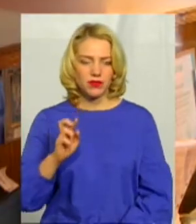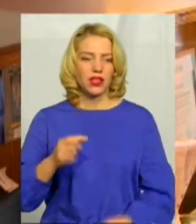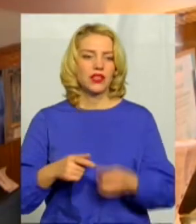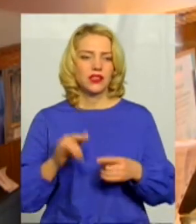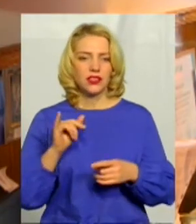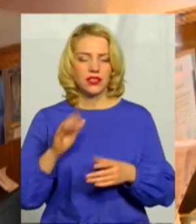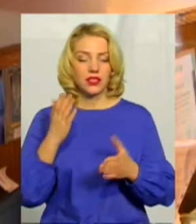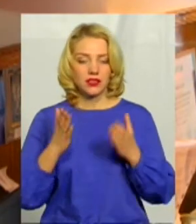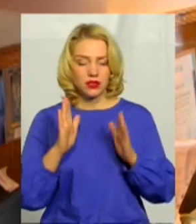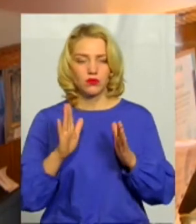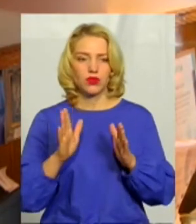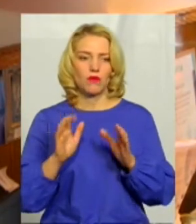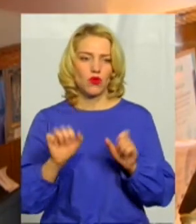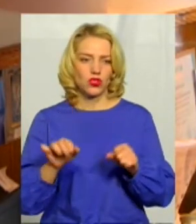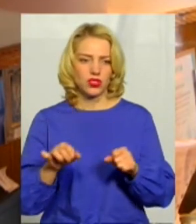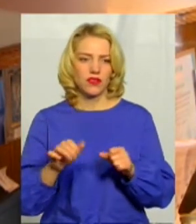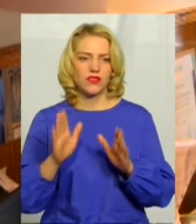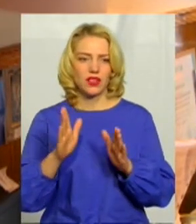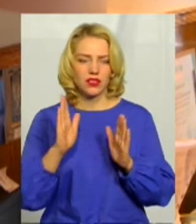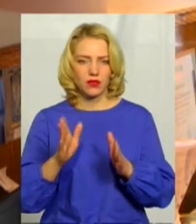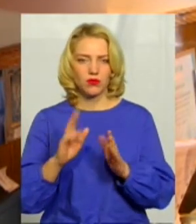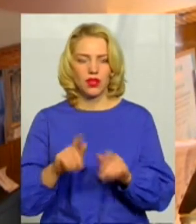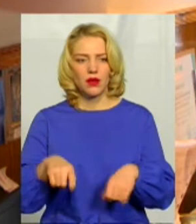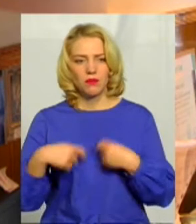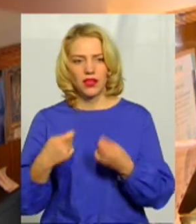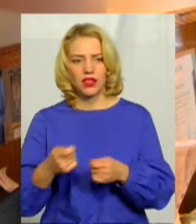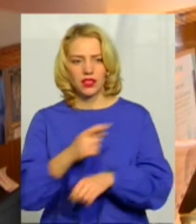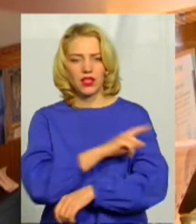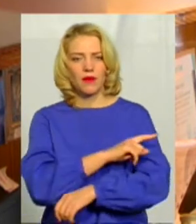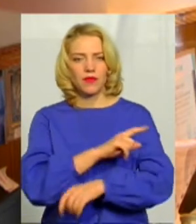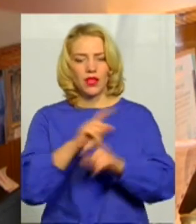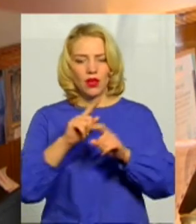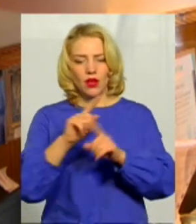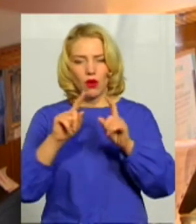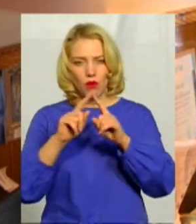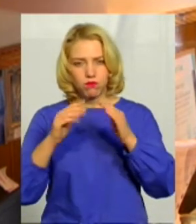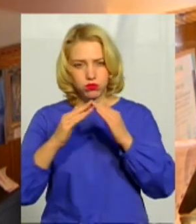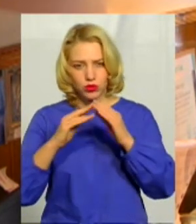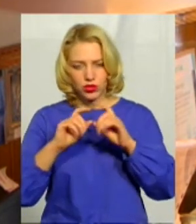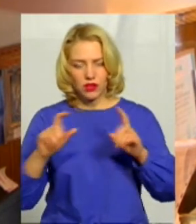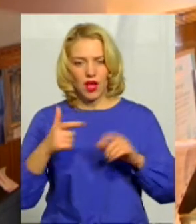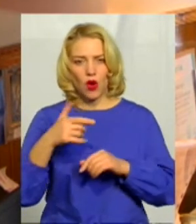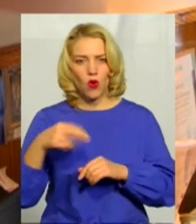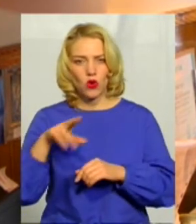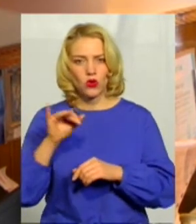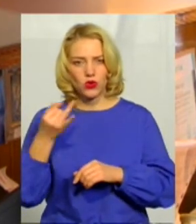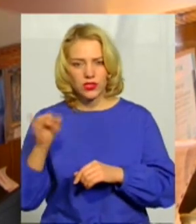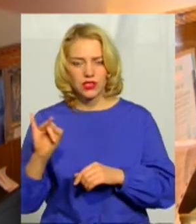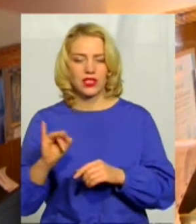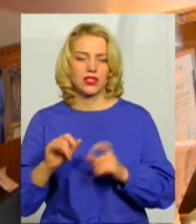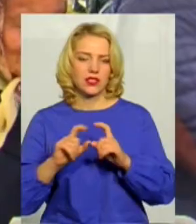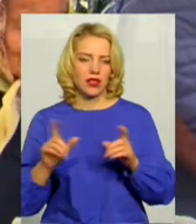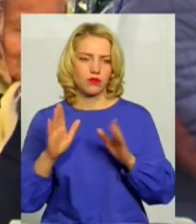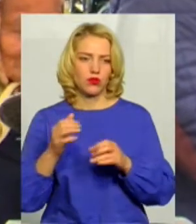як буде тільки можливість, коли буде передана будівля городоцькому закладу, то я буду працювати у